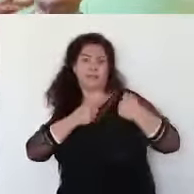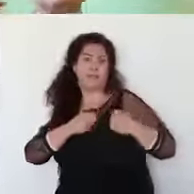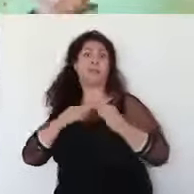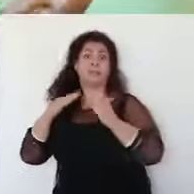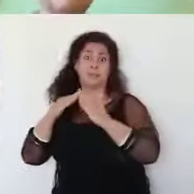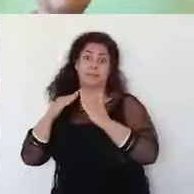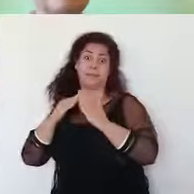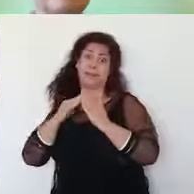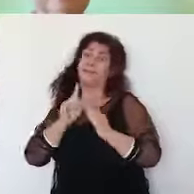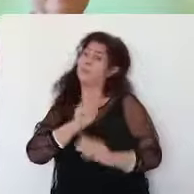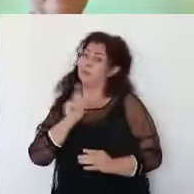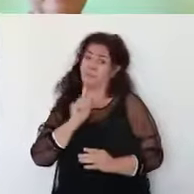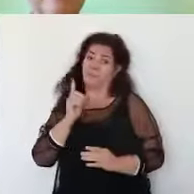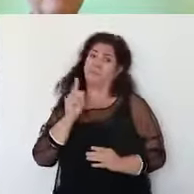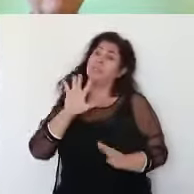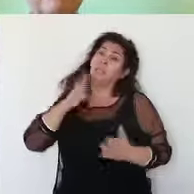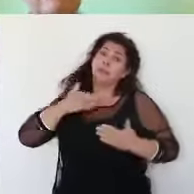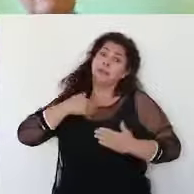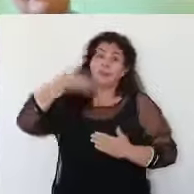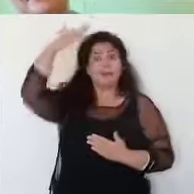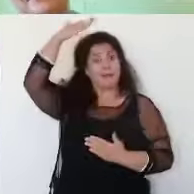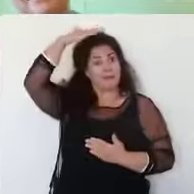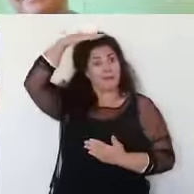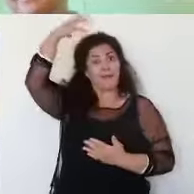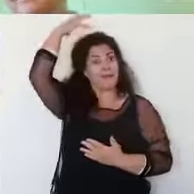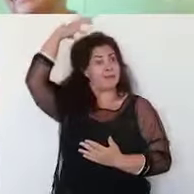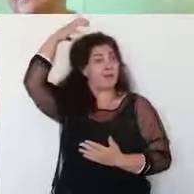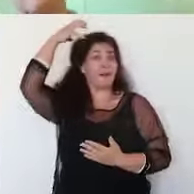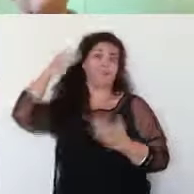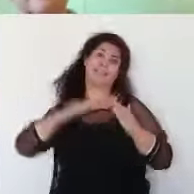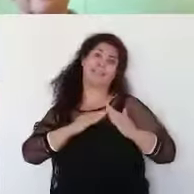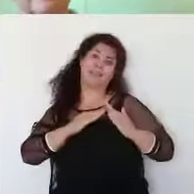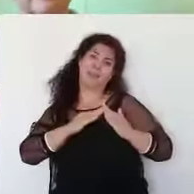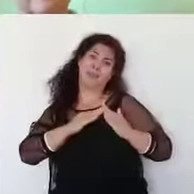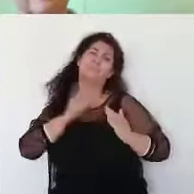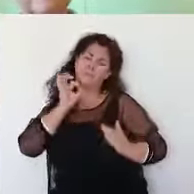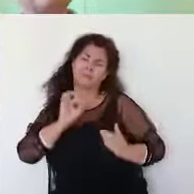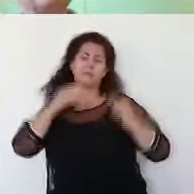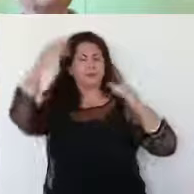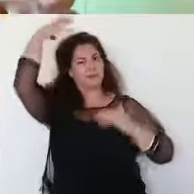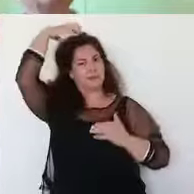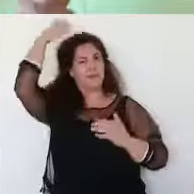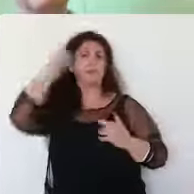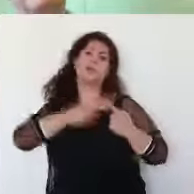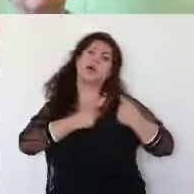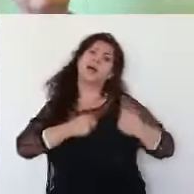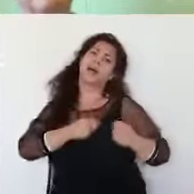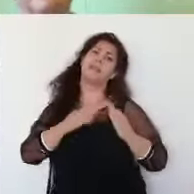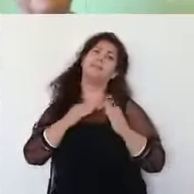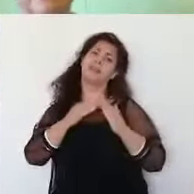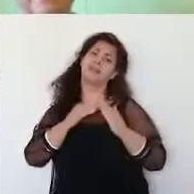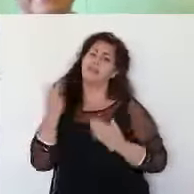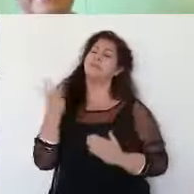أنا مغز مغز مغز قلب الإرة